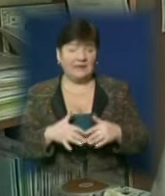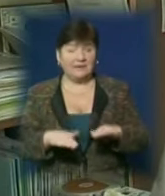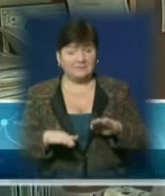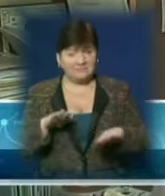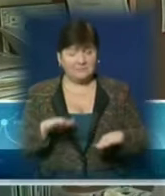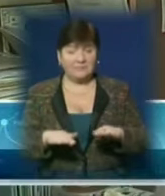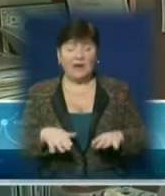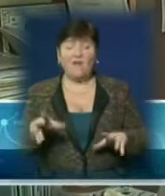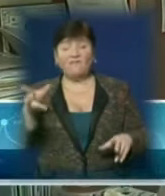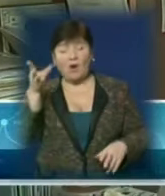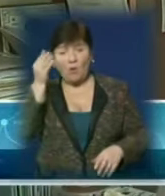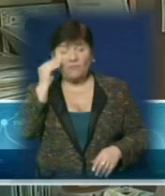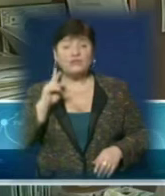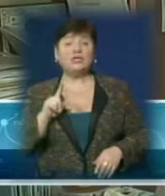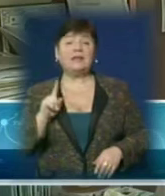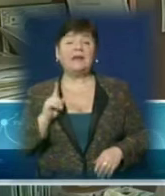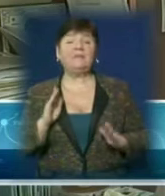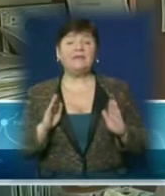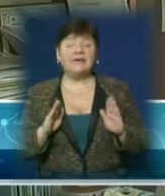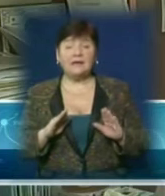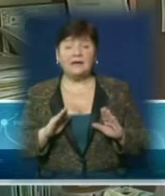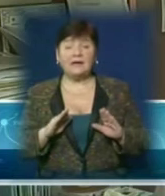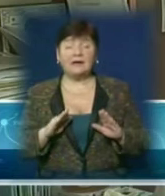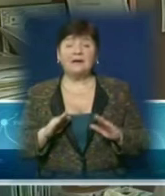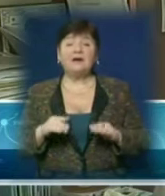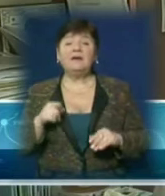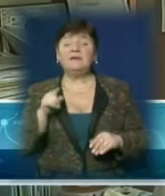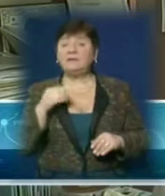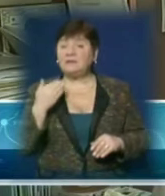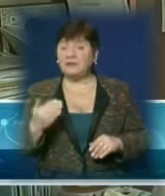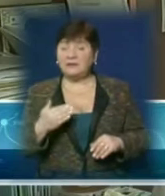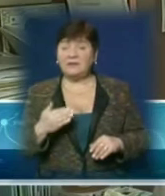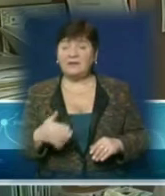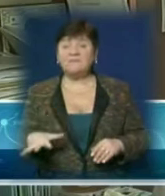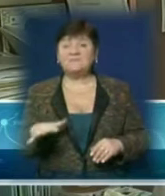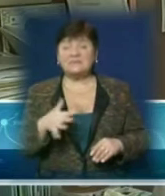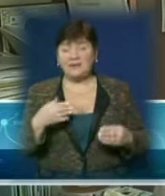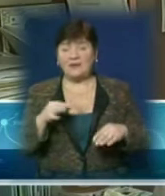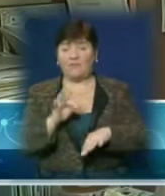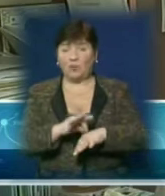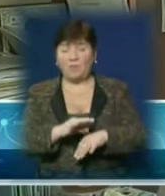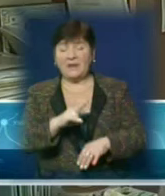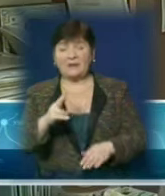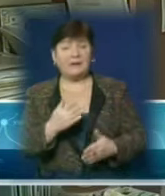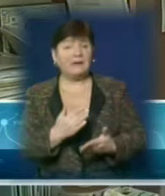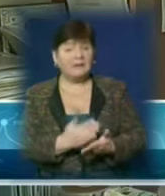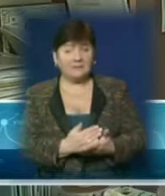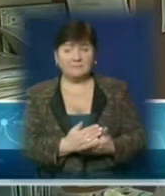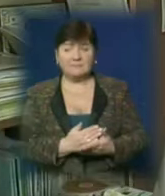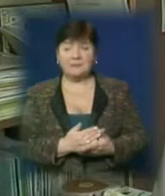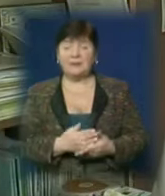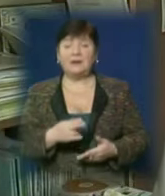враховуючи не тільки загальне переохолодження, й їхні всі суматичні хвороби, які вони мають, а як це